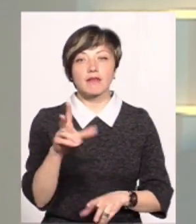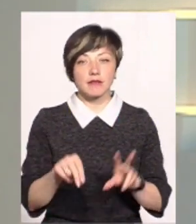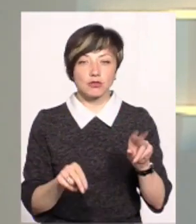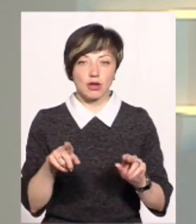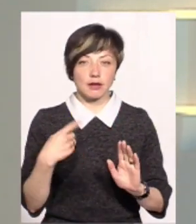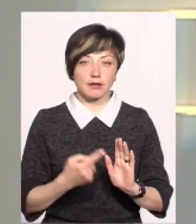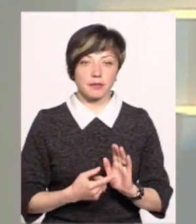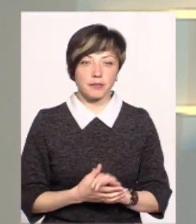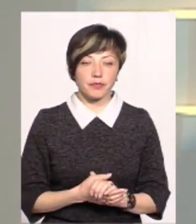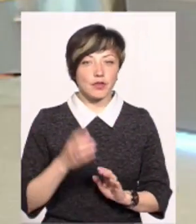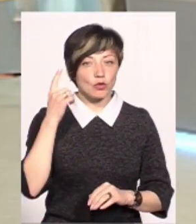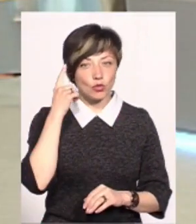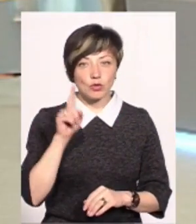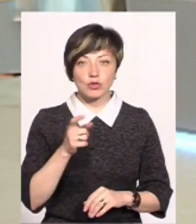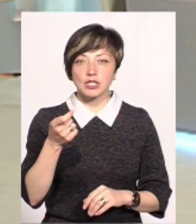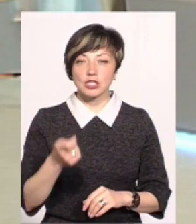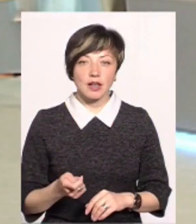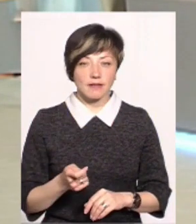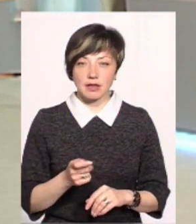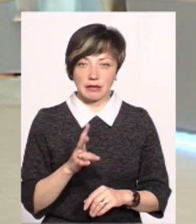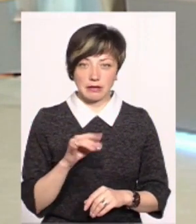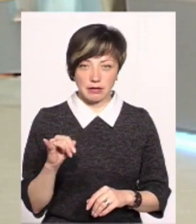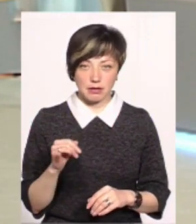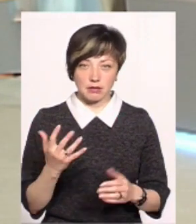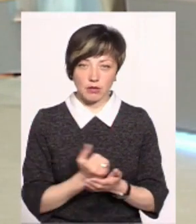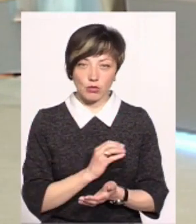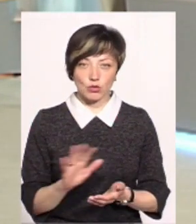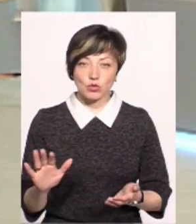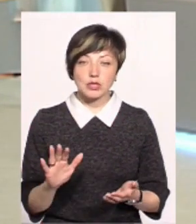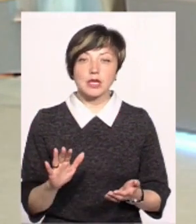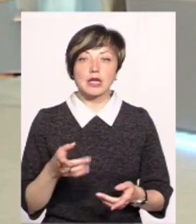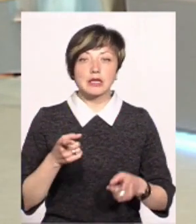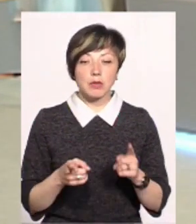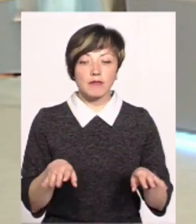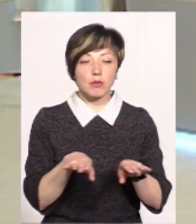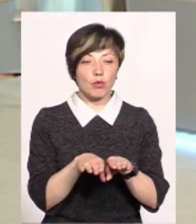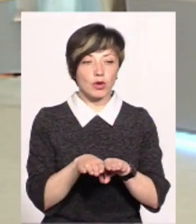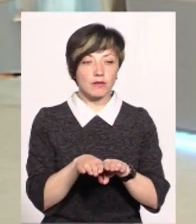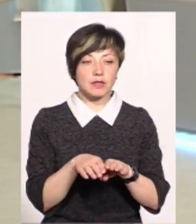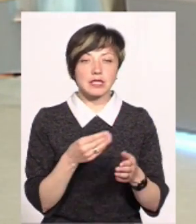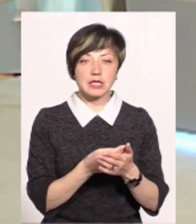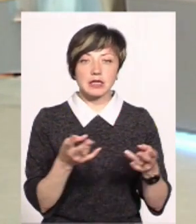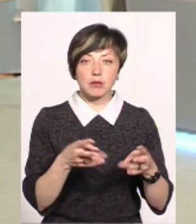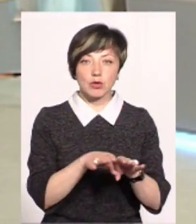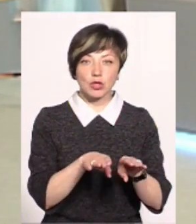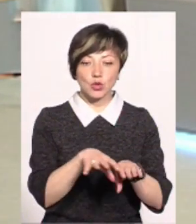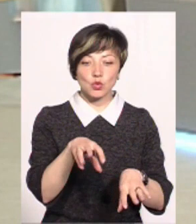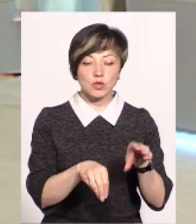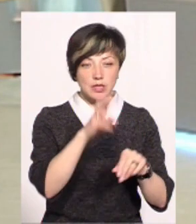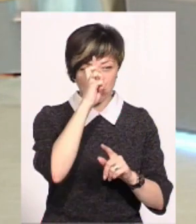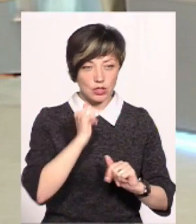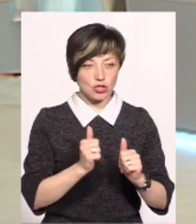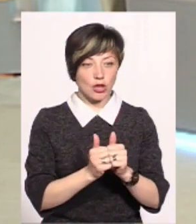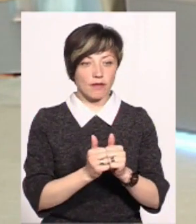думаєте, пане Василь? Я думаю, що на здешевлення навряд, тому що, насправді, якщо порівнювати ціни, треба порівнювати ціни сусідніх